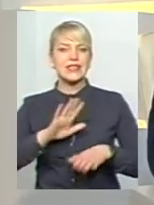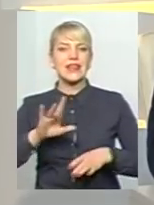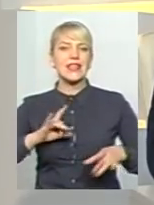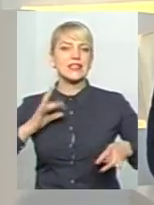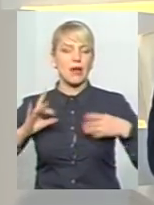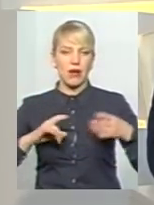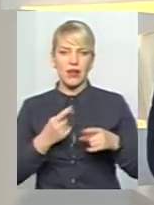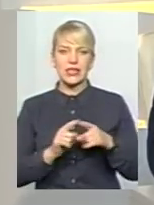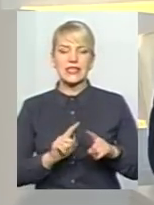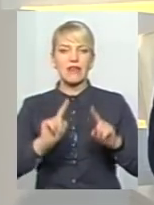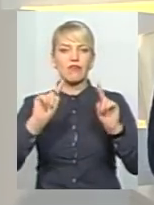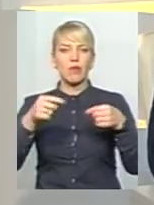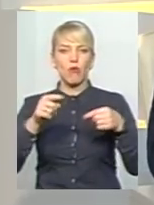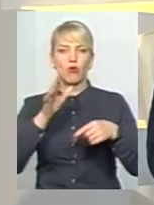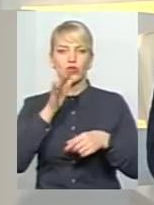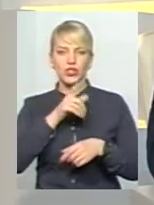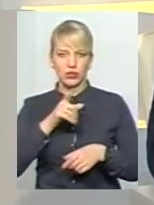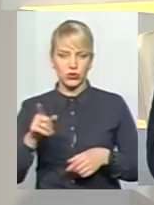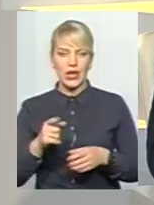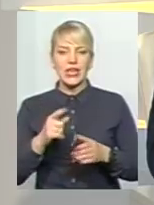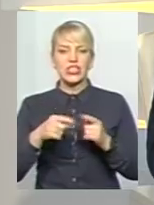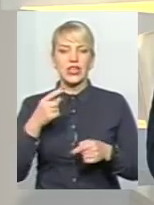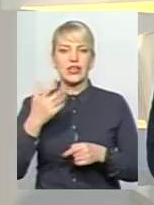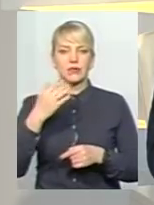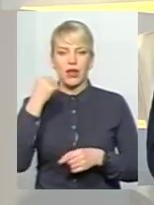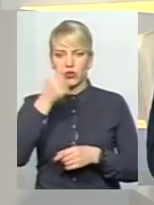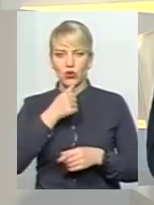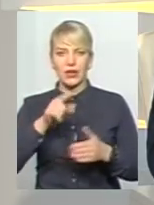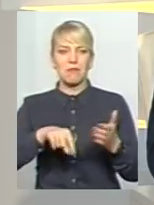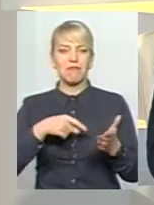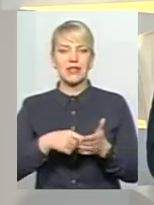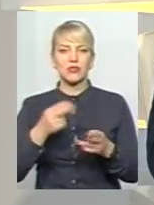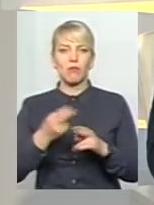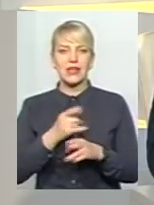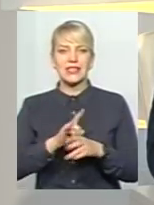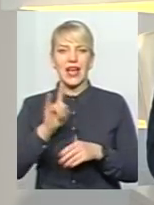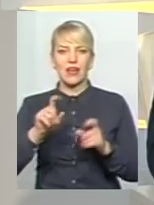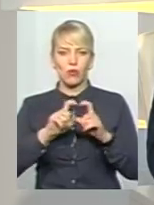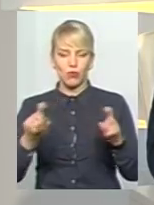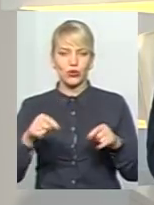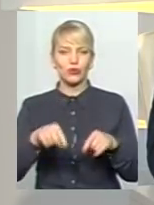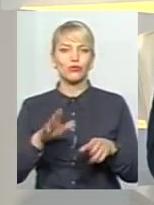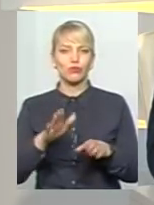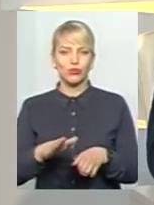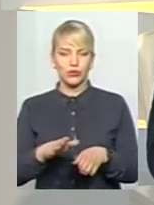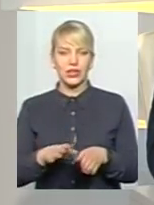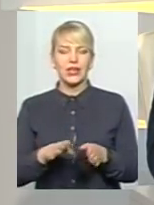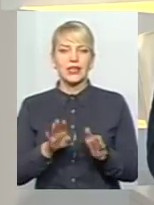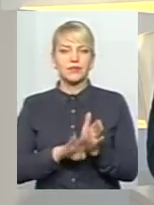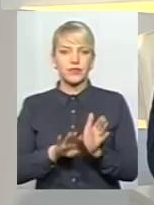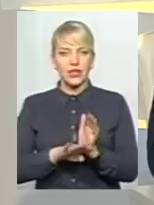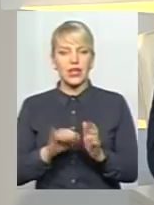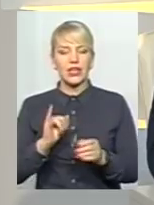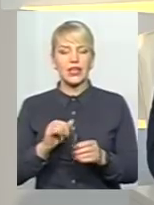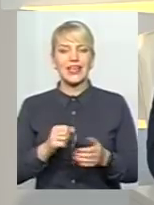вимога часу вже. Через 5 років просто місто без аеропорту буде провінційним, забитим і бізнесу тут буде дуже-дуже важко. Бо навіть той